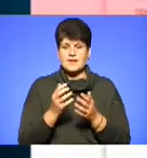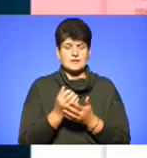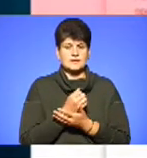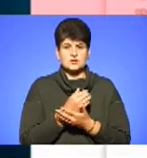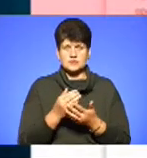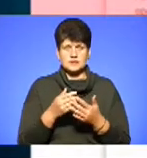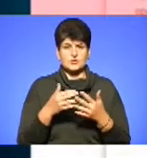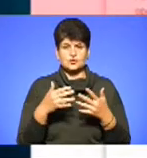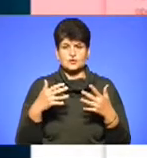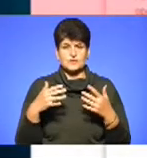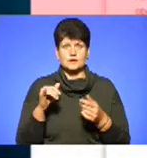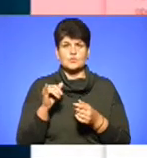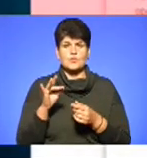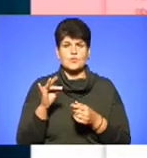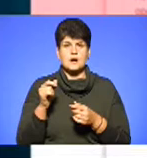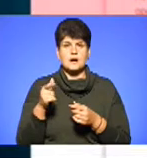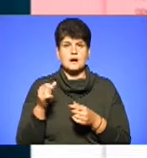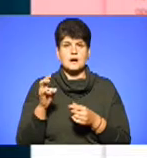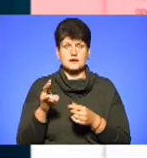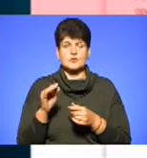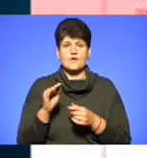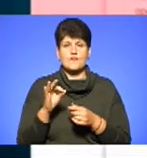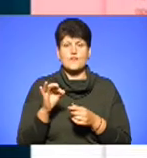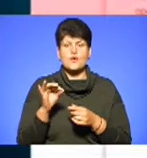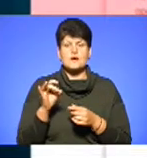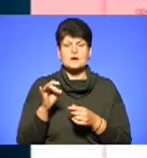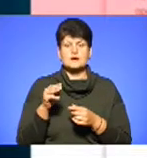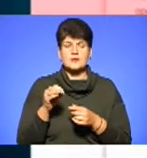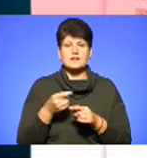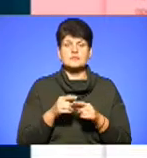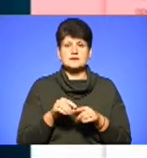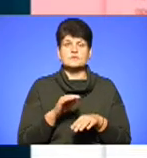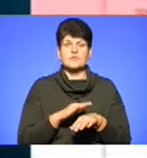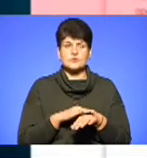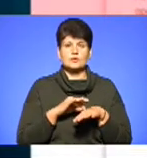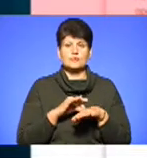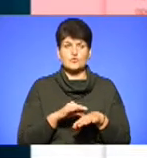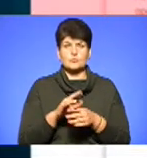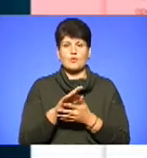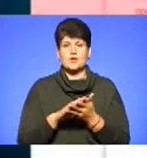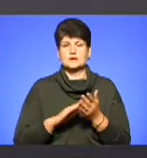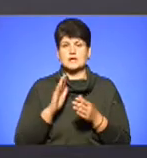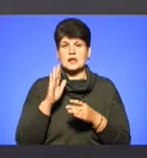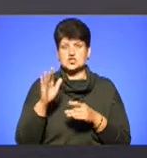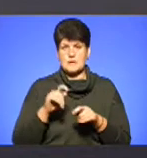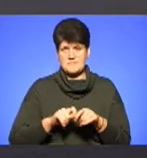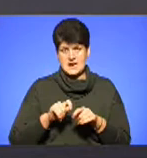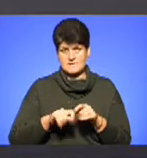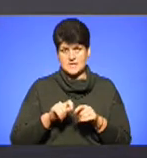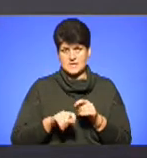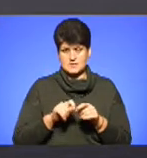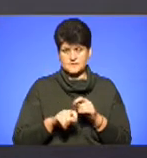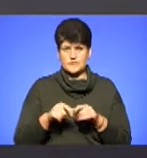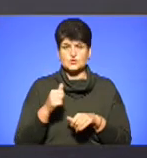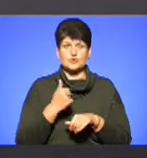речовин препарату «Ураганфорту», про що ви щойно озвучили, але за даним фактом проводиться подальша перевірка. Тобто, з